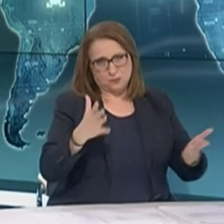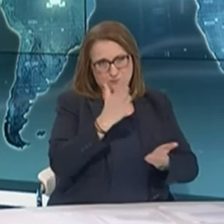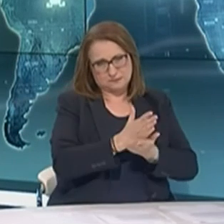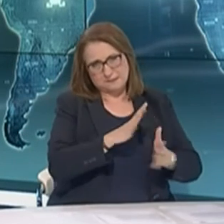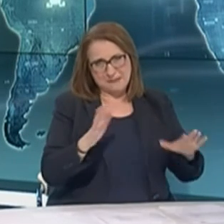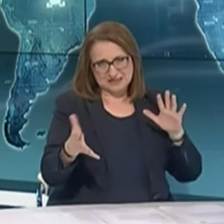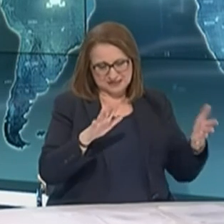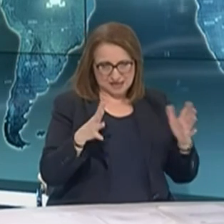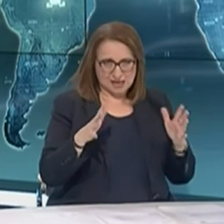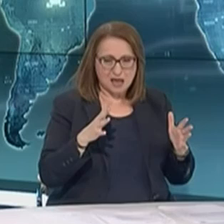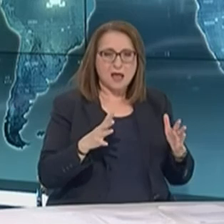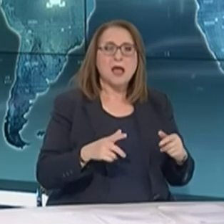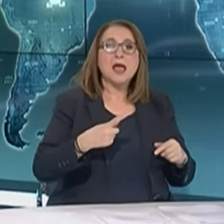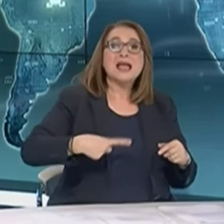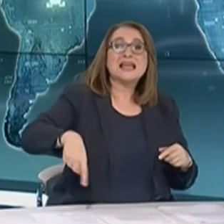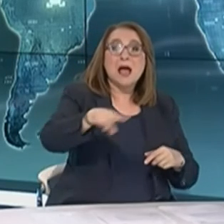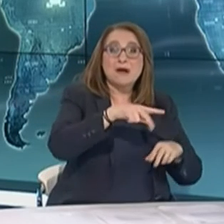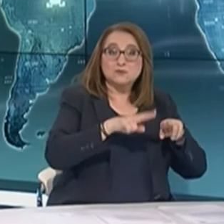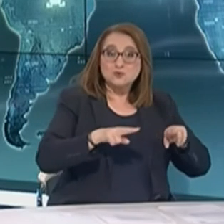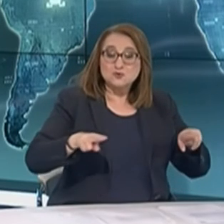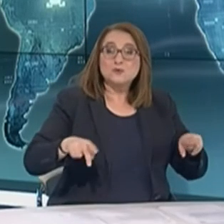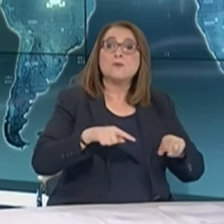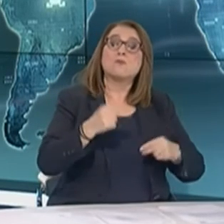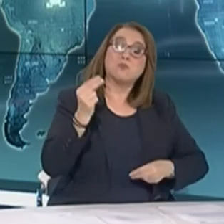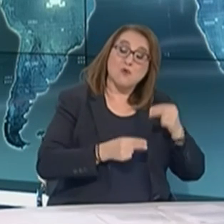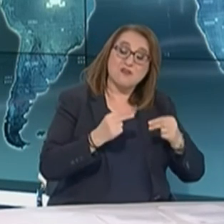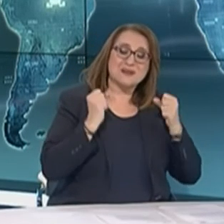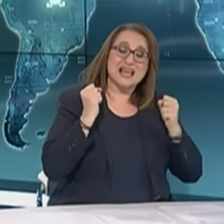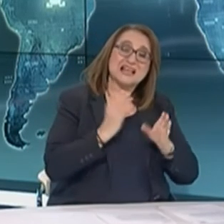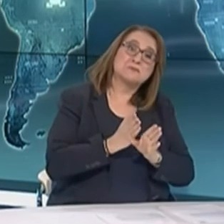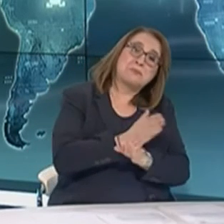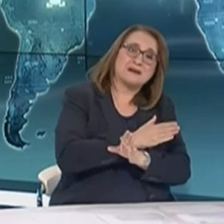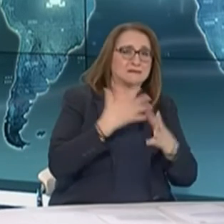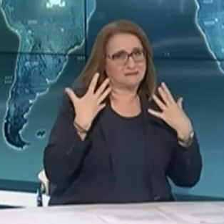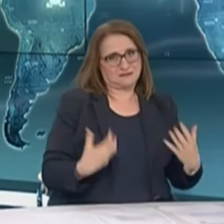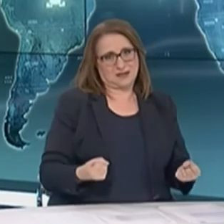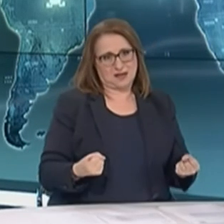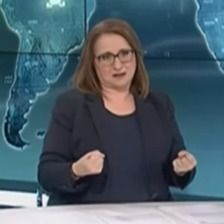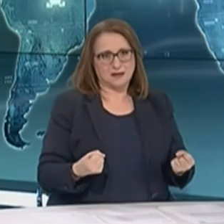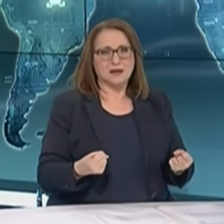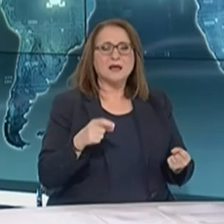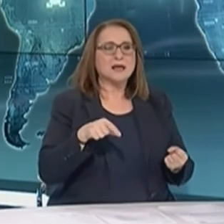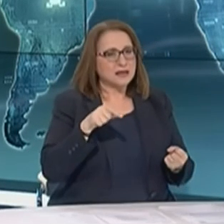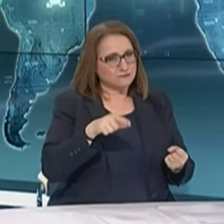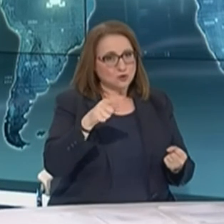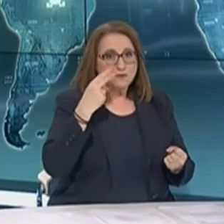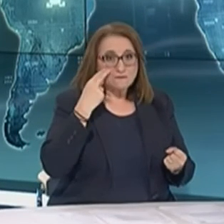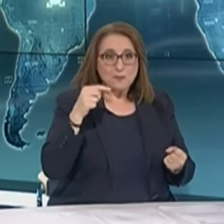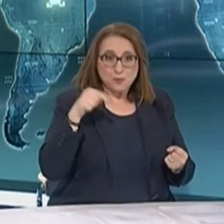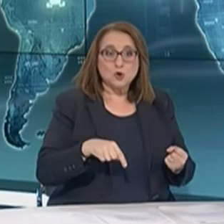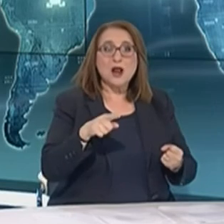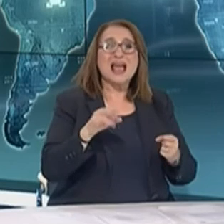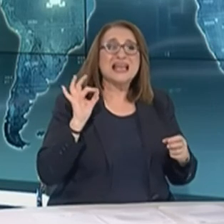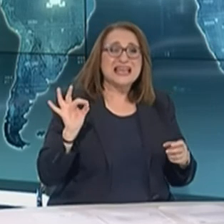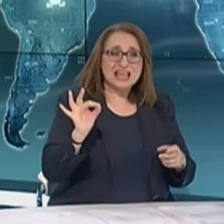βέβαια από τους διασωληνωμένους οι περισσότεροι έχουν σοβαρά προβλήματα υγείας. Άρα είναι σημαντικό ότι βλέπουμε αυτή την εικόνα ενός ιού, ο οποίος